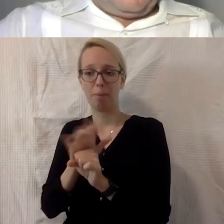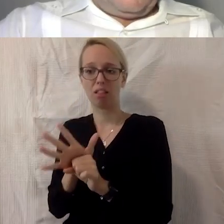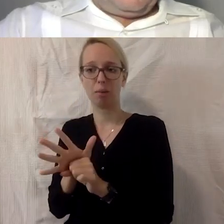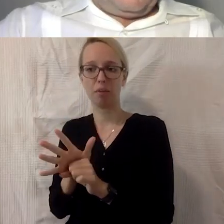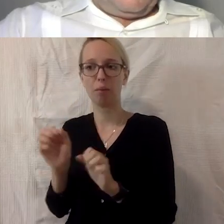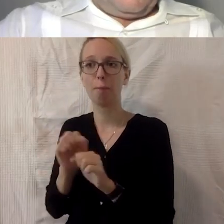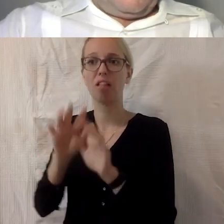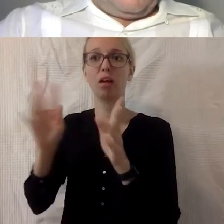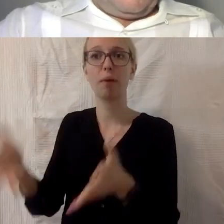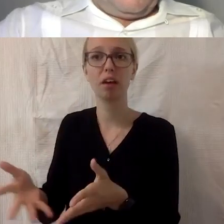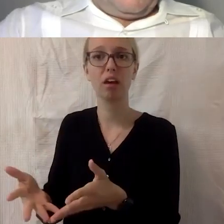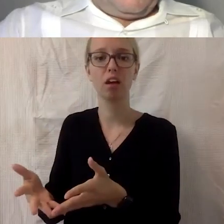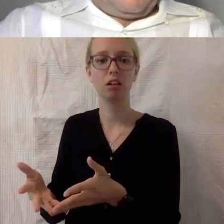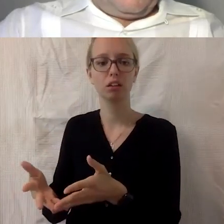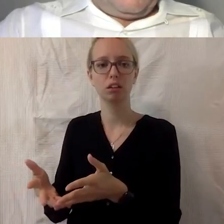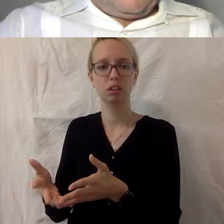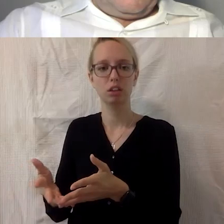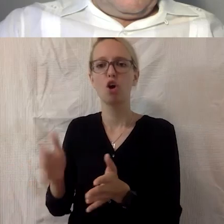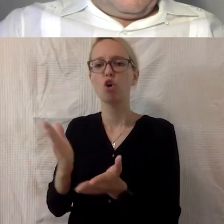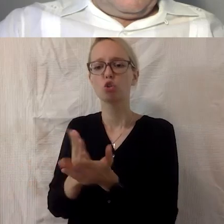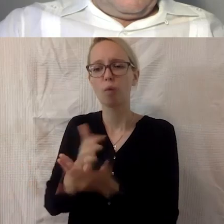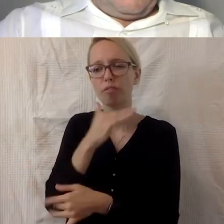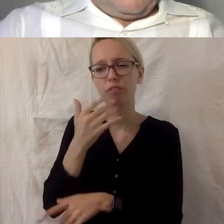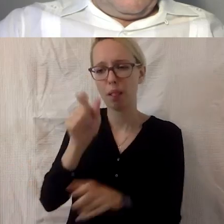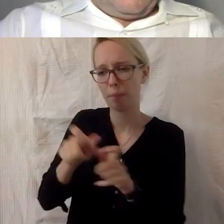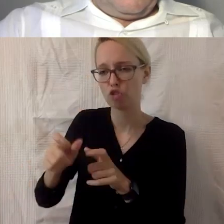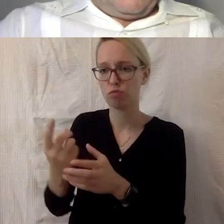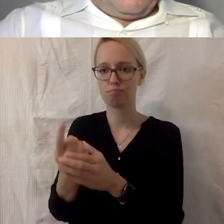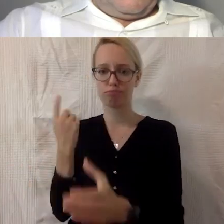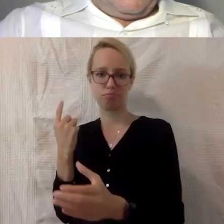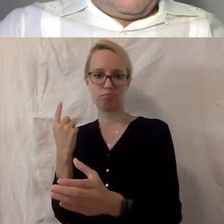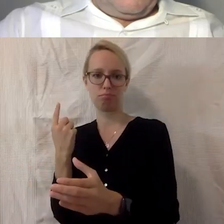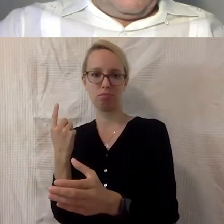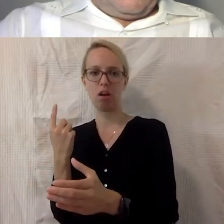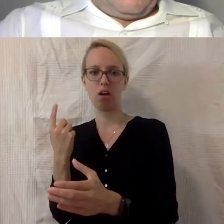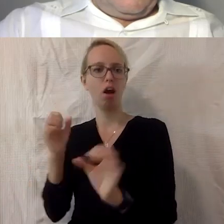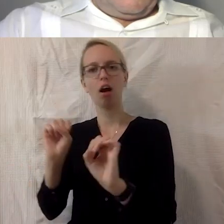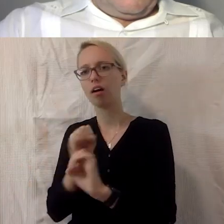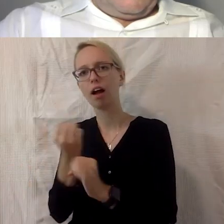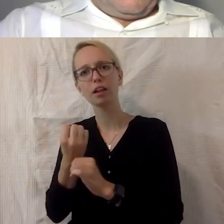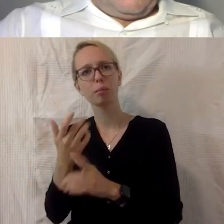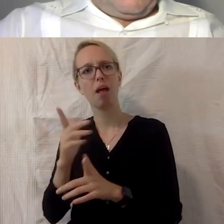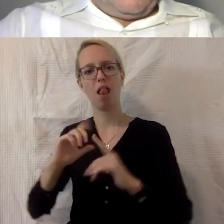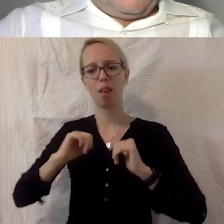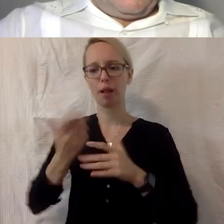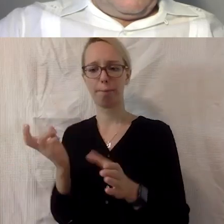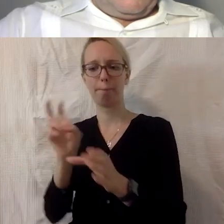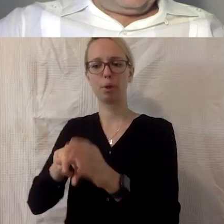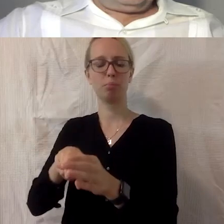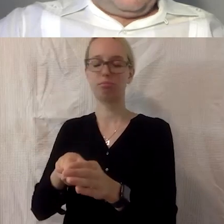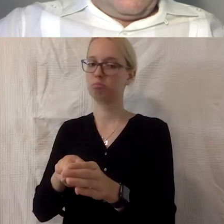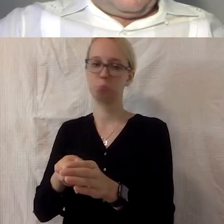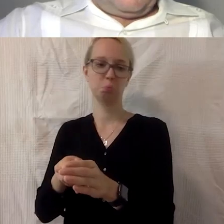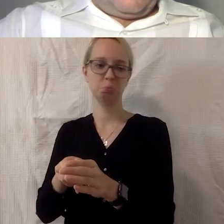dass ganz, ganz viele Menschen exkludiert werden. Sie finden nicht, sie können nicht mehr am Leben teilhaben, und